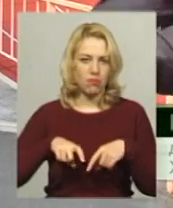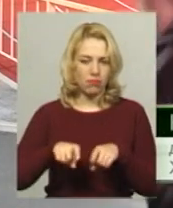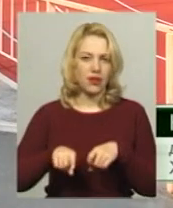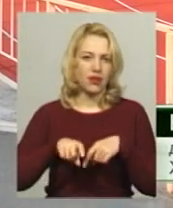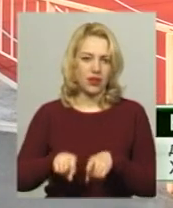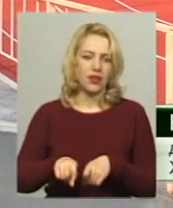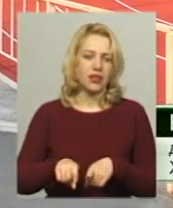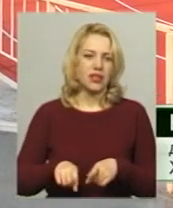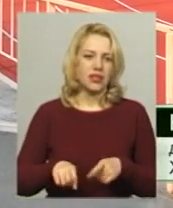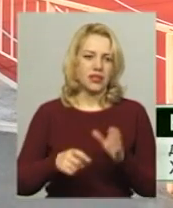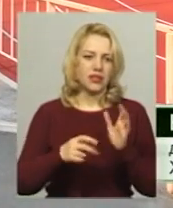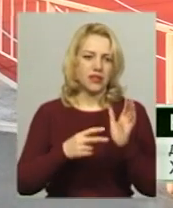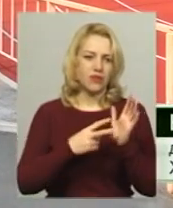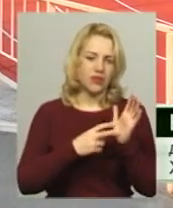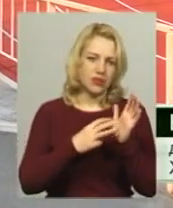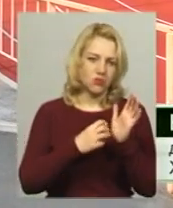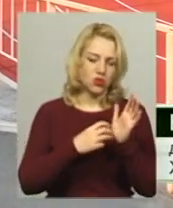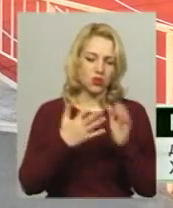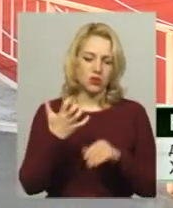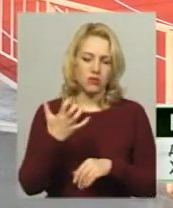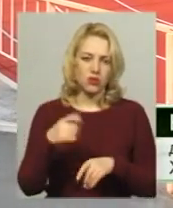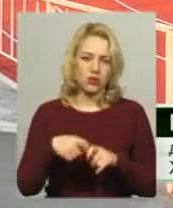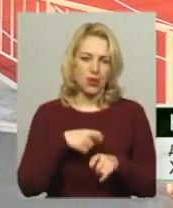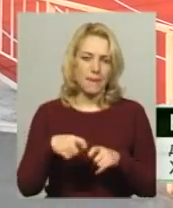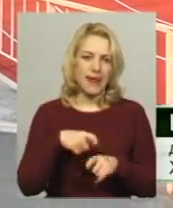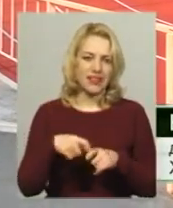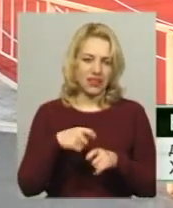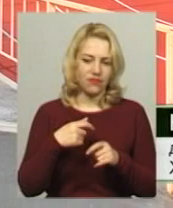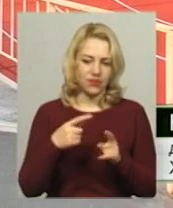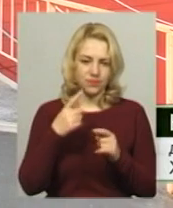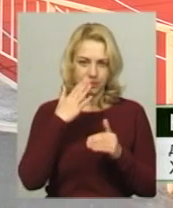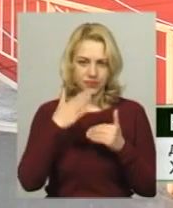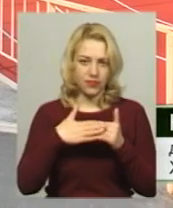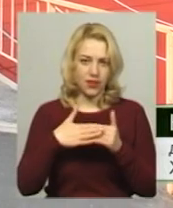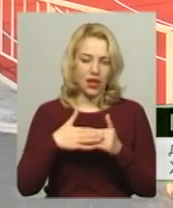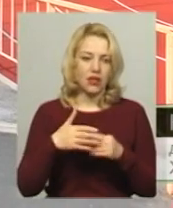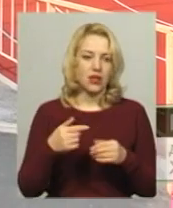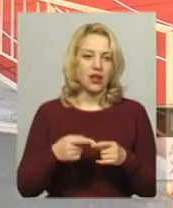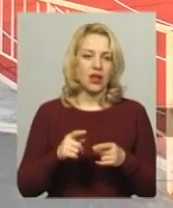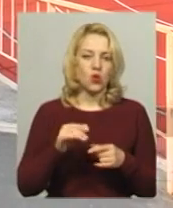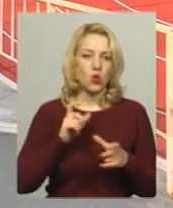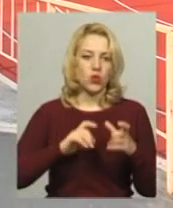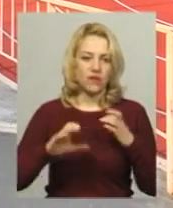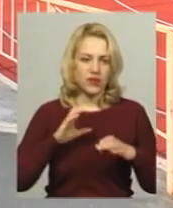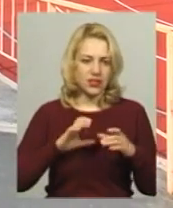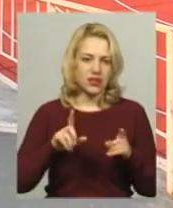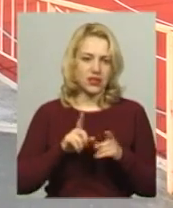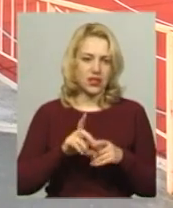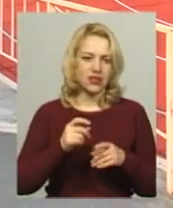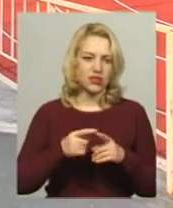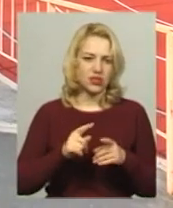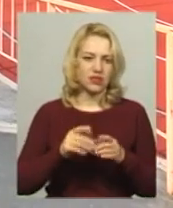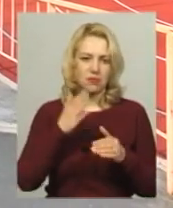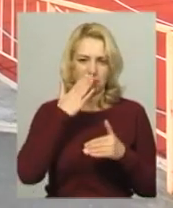бігала 800-1500 метрів, такі от мої були дистанції, ще в університеті також. Ну, все на такі